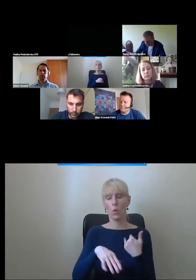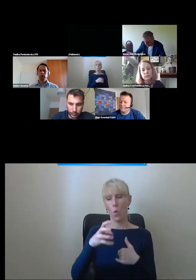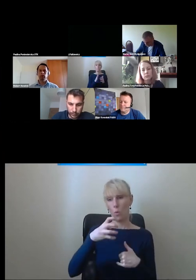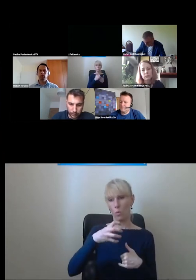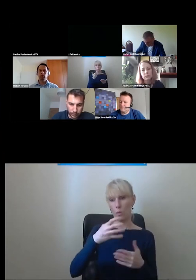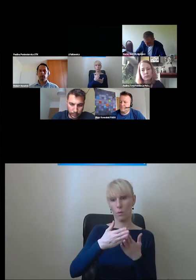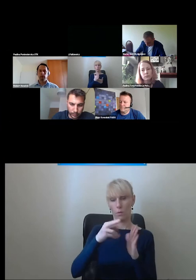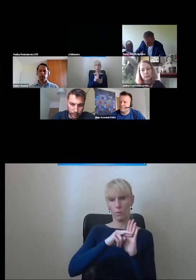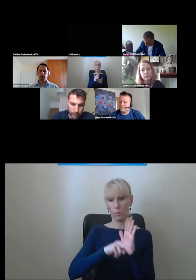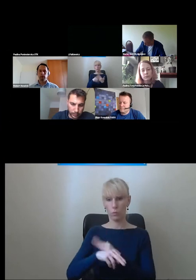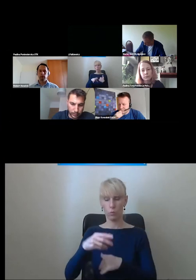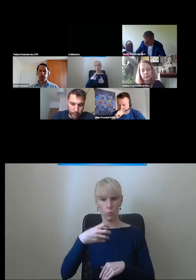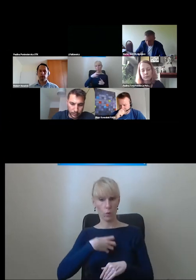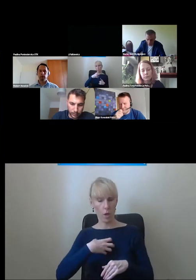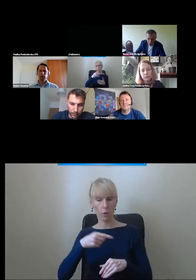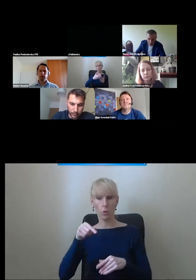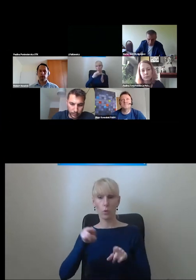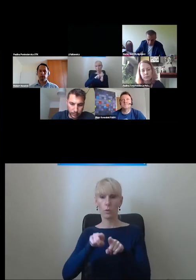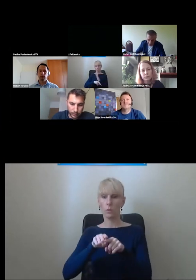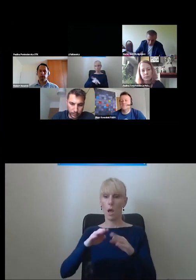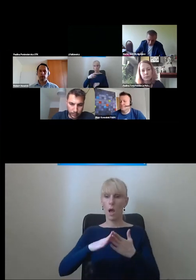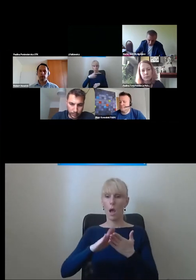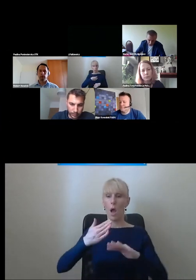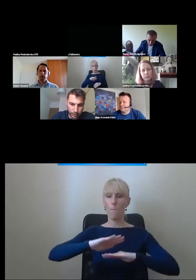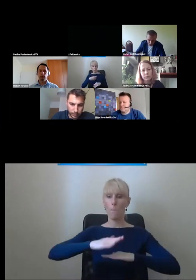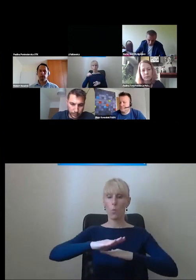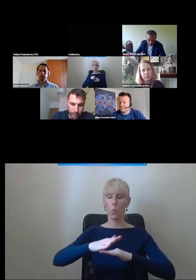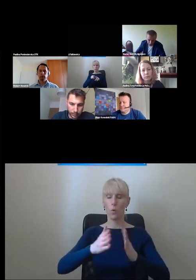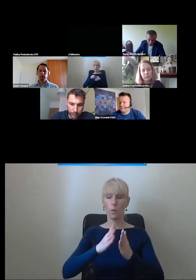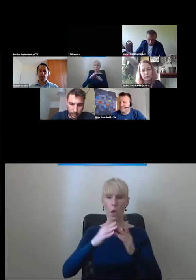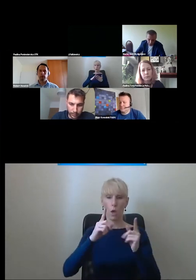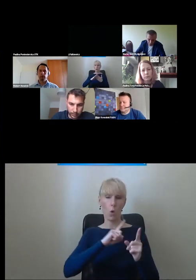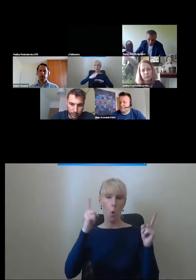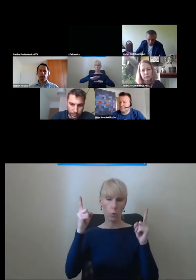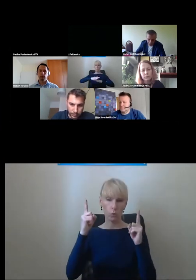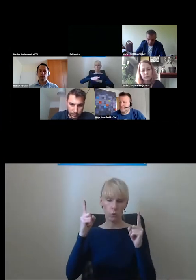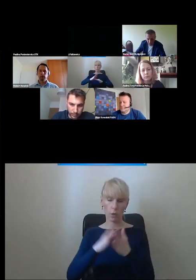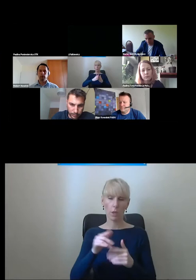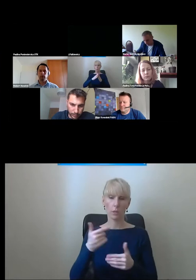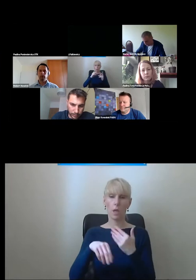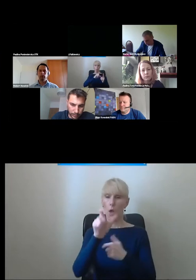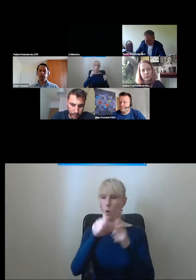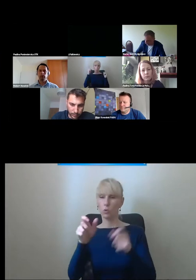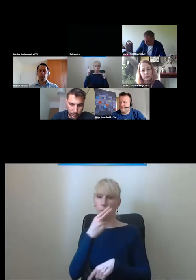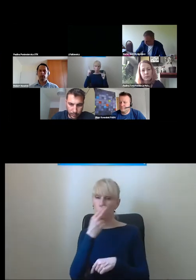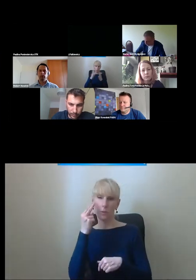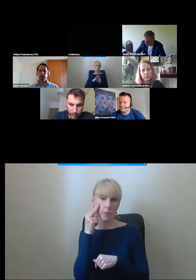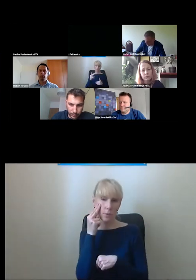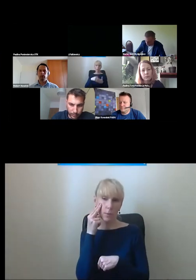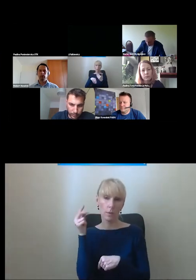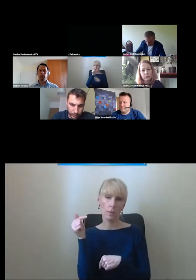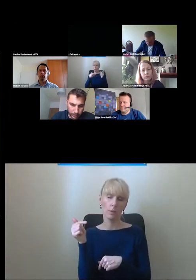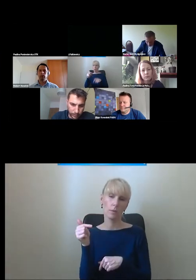zarządzeniem z kolei dyrektora wprowadzić coś takiego, jak wytyczne stosowania płytek kierunkowych i ostrzegawczych dla osób niewidomych. Udało się